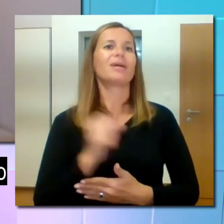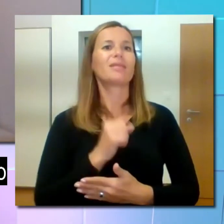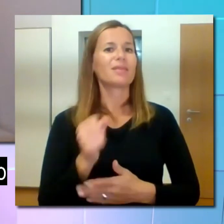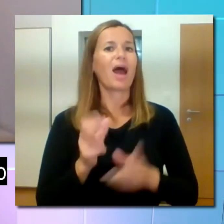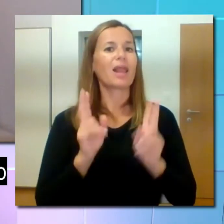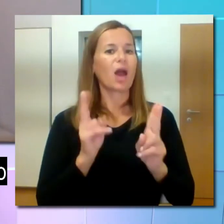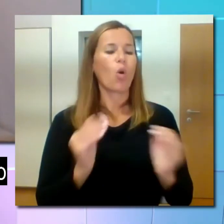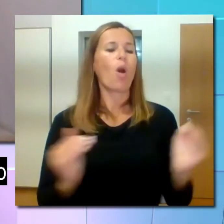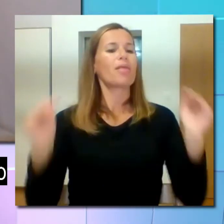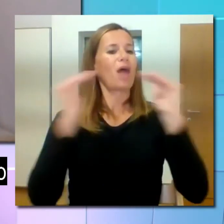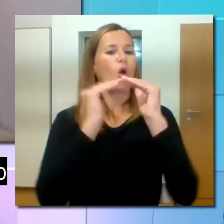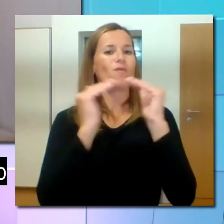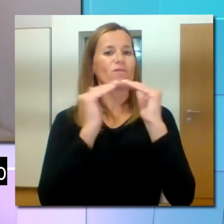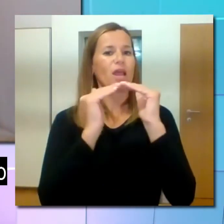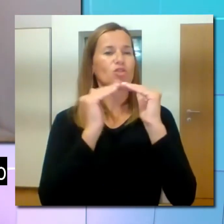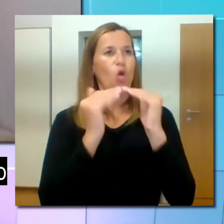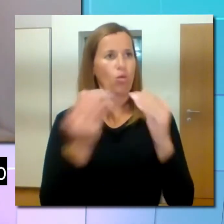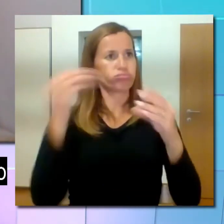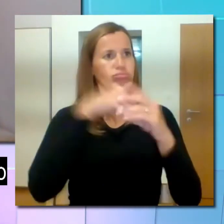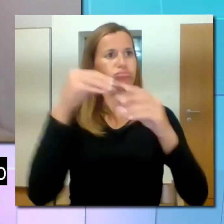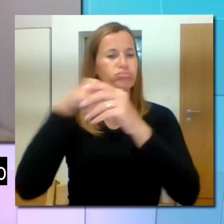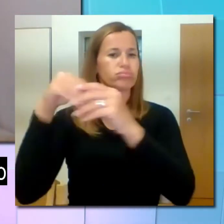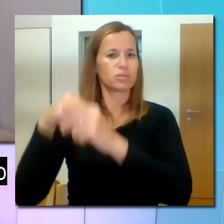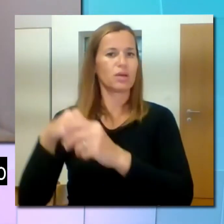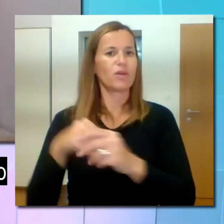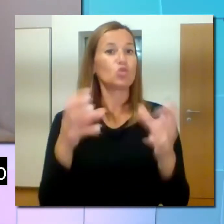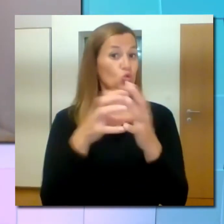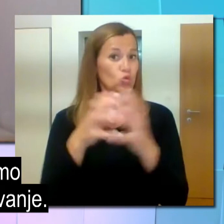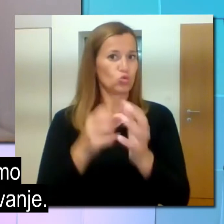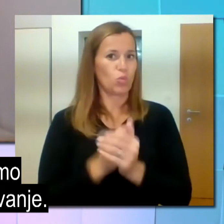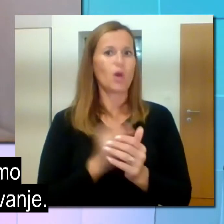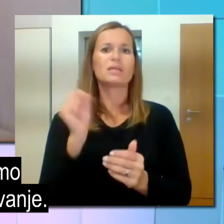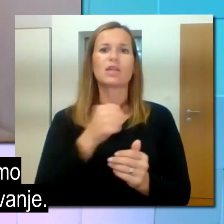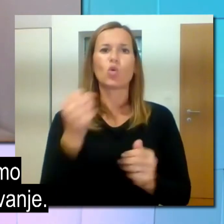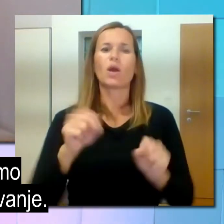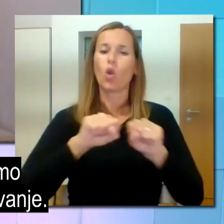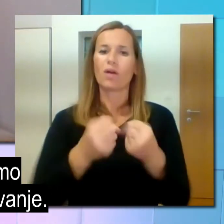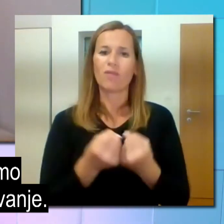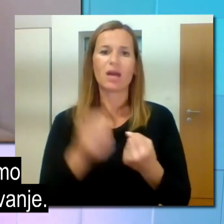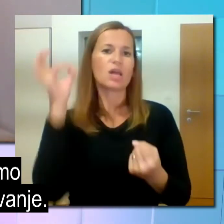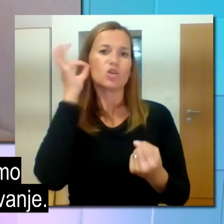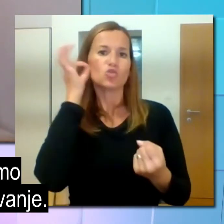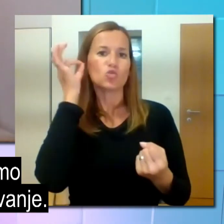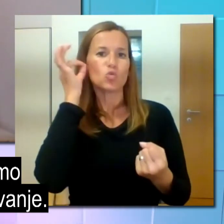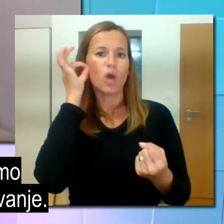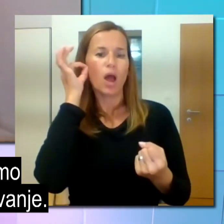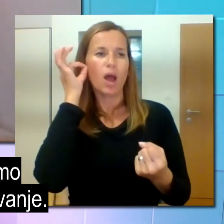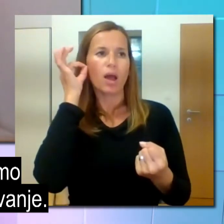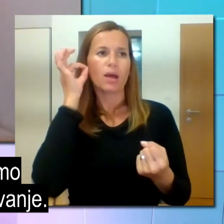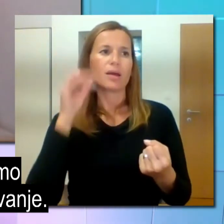lahko enakovredno, pravzaprav participiraš v družbi. Zaradi tega, ker ukvara sluha,